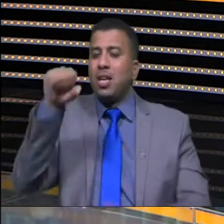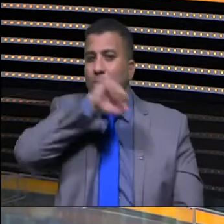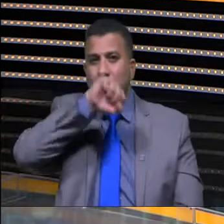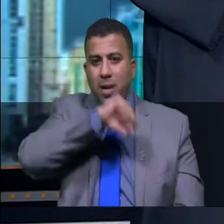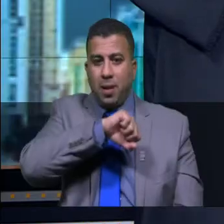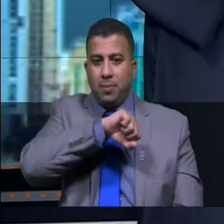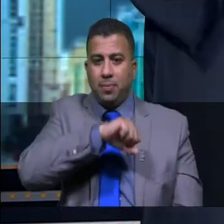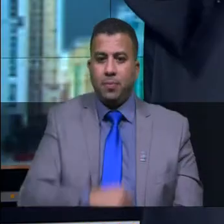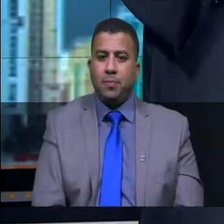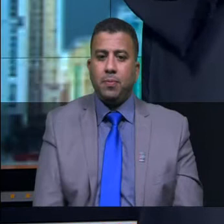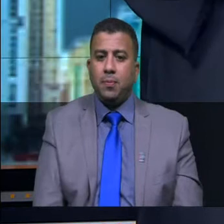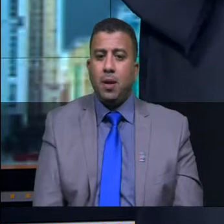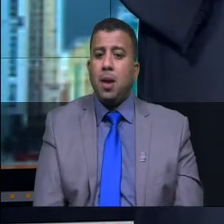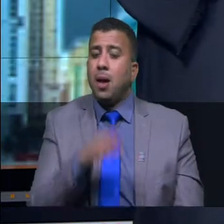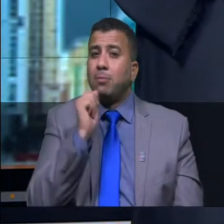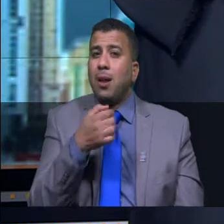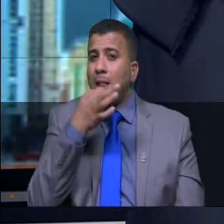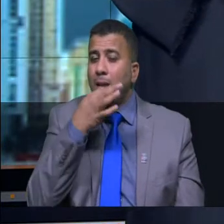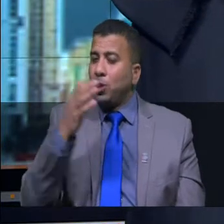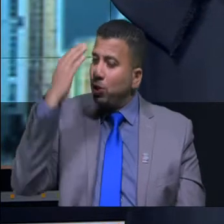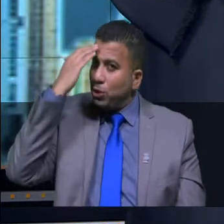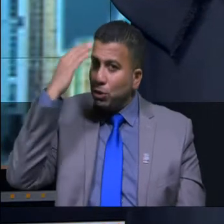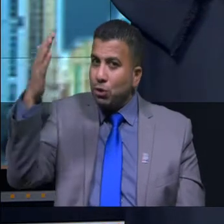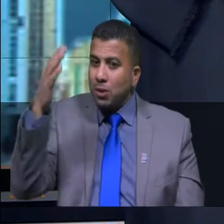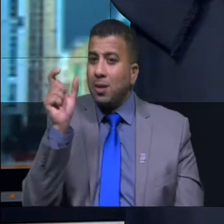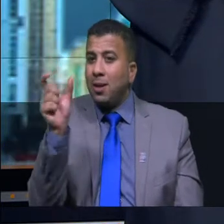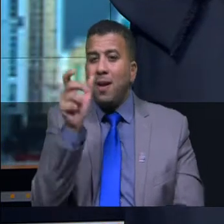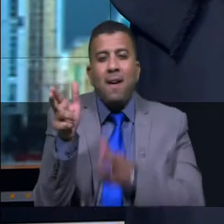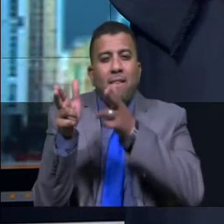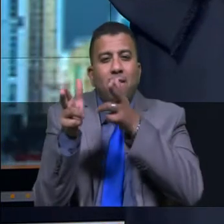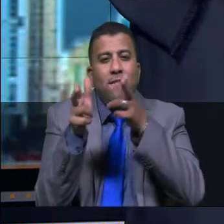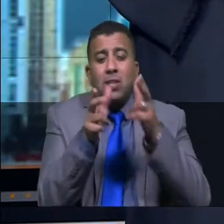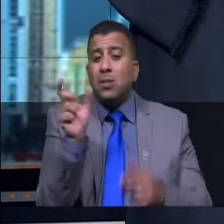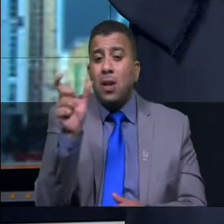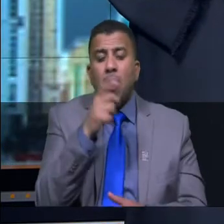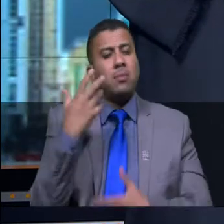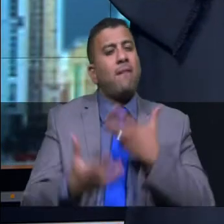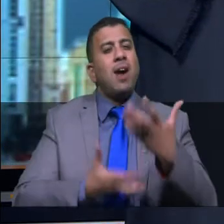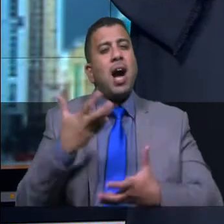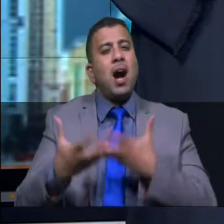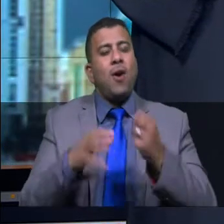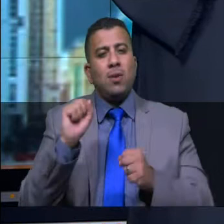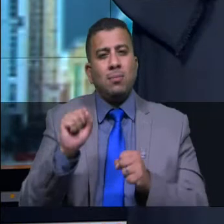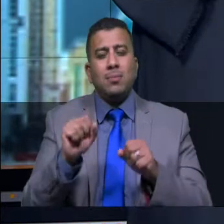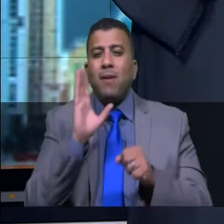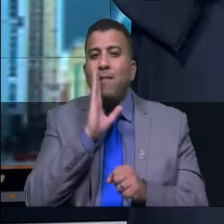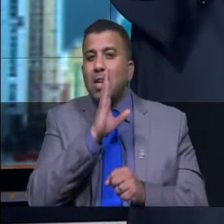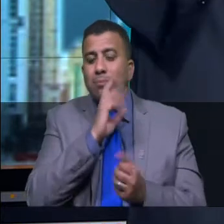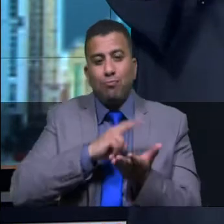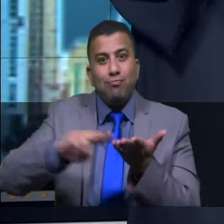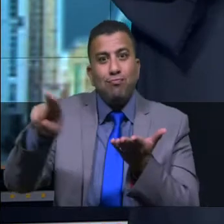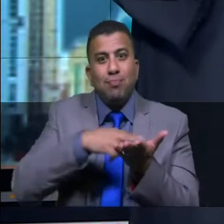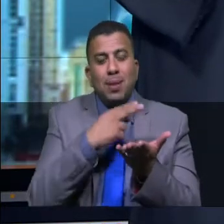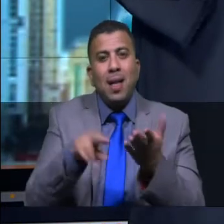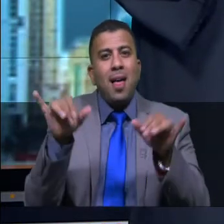الشارقة فمن بين عبارات الشكر ومقاطع فيديو تفاعل مستخدم مواقع التواصل الاجتماعي مع